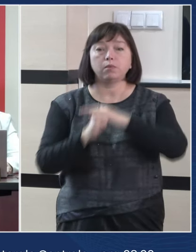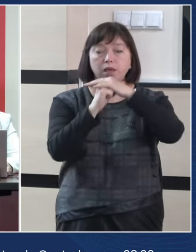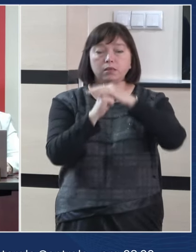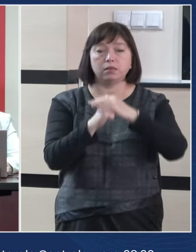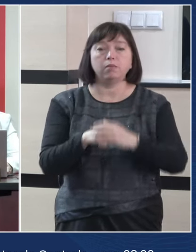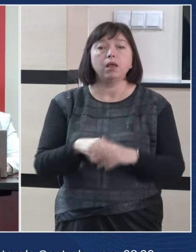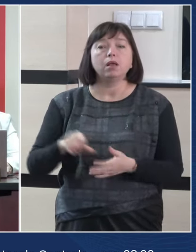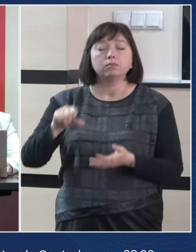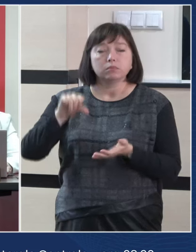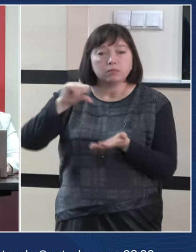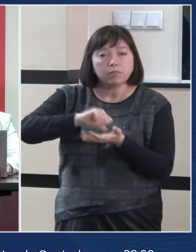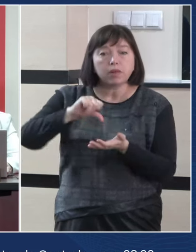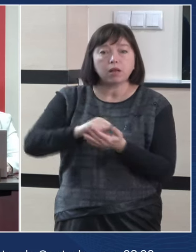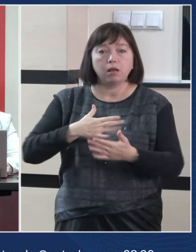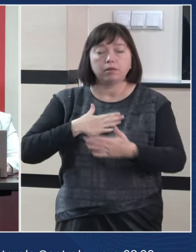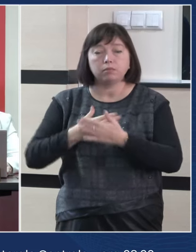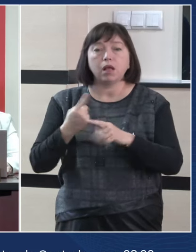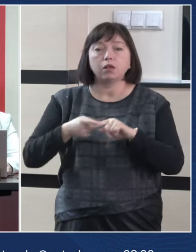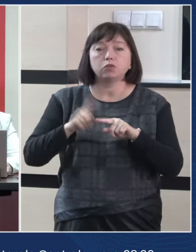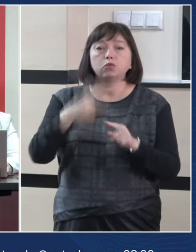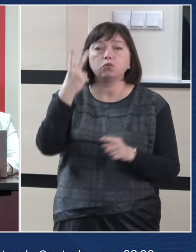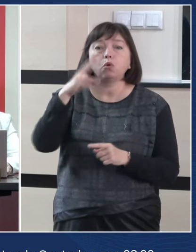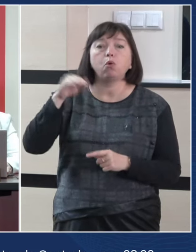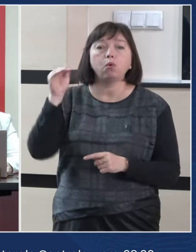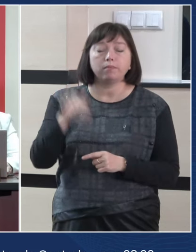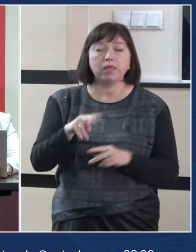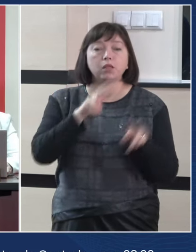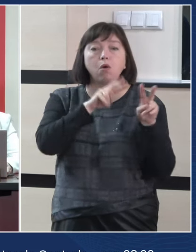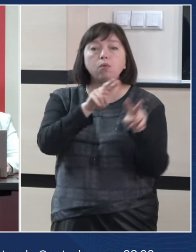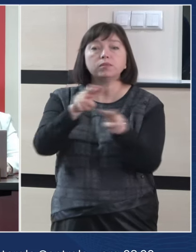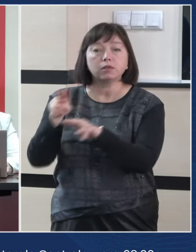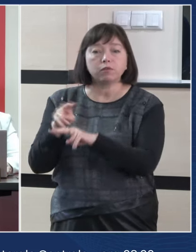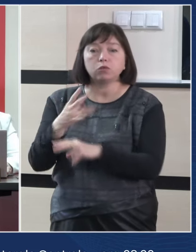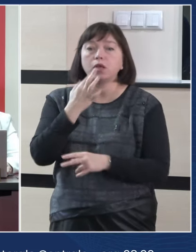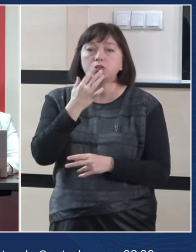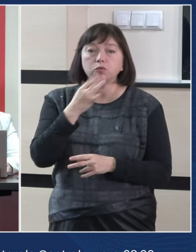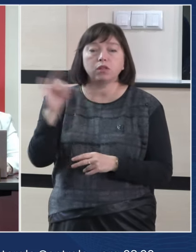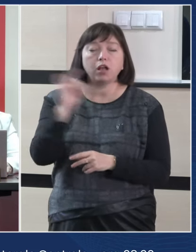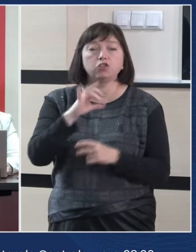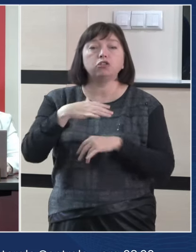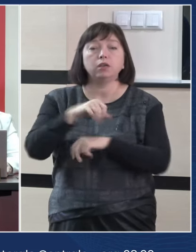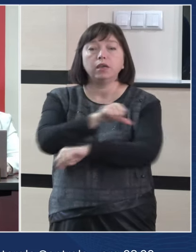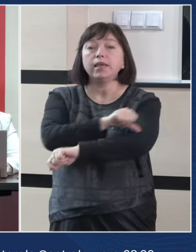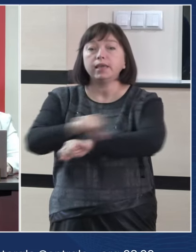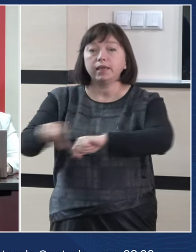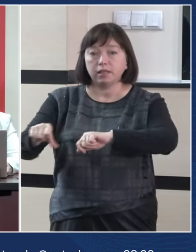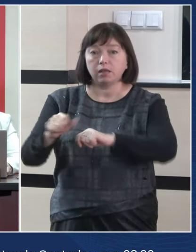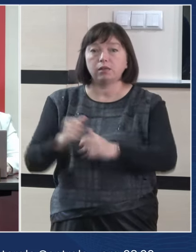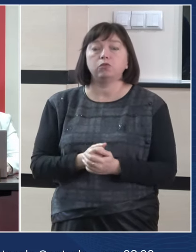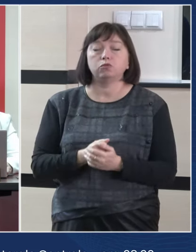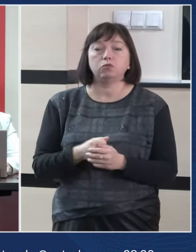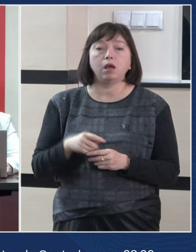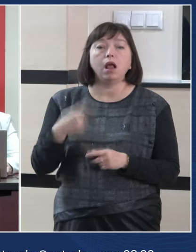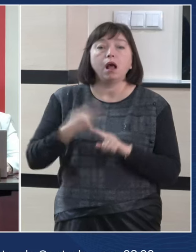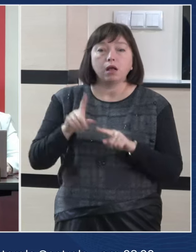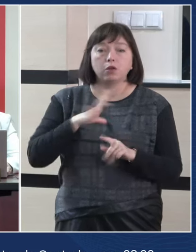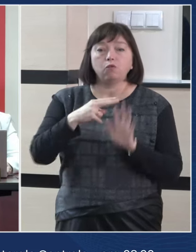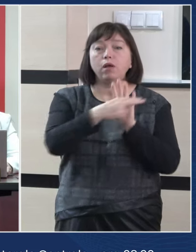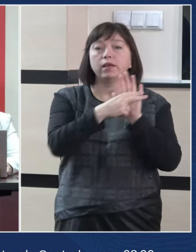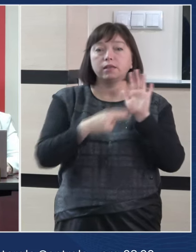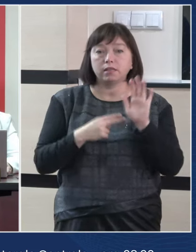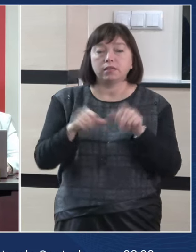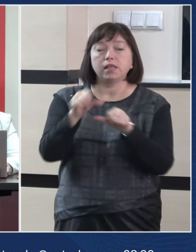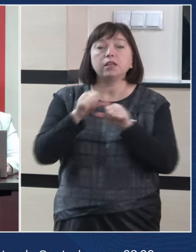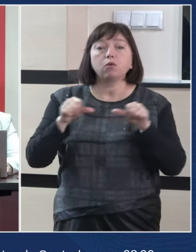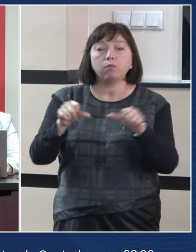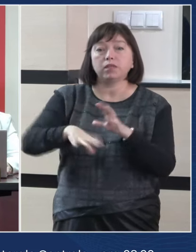implicarea celor peste 2.000 de observatori, naționali și internaționali, acreditați de către